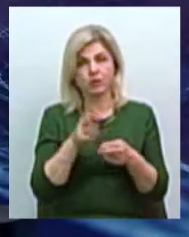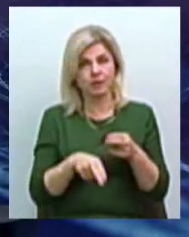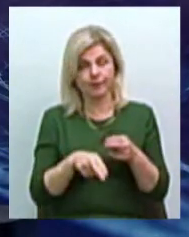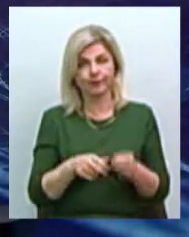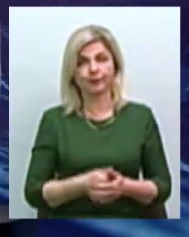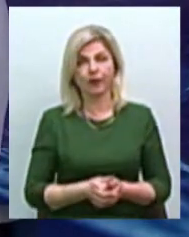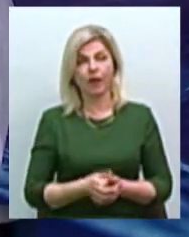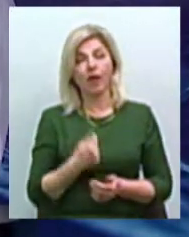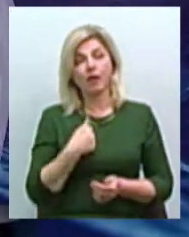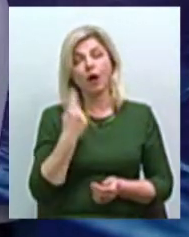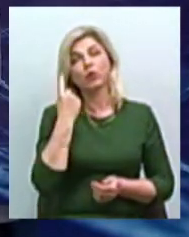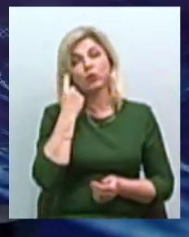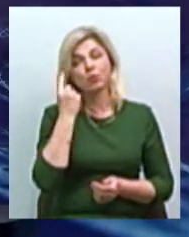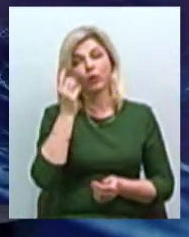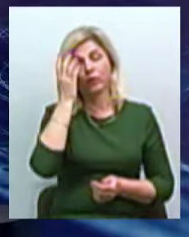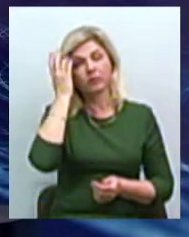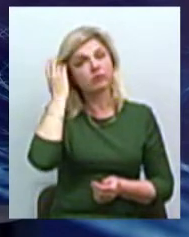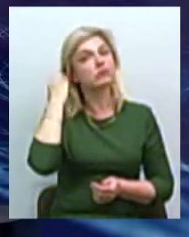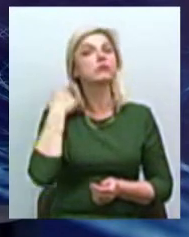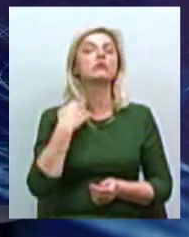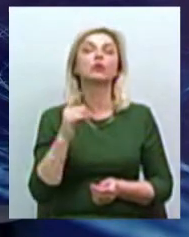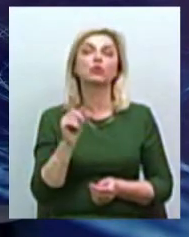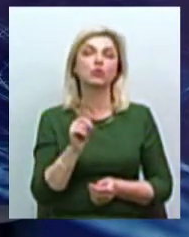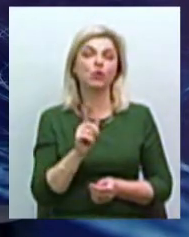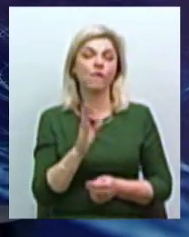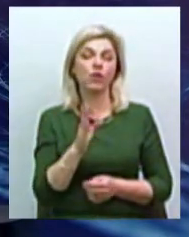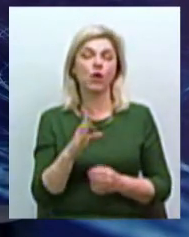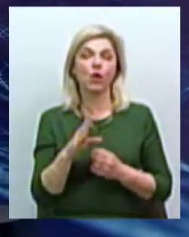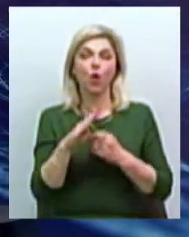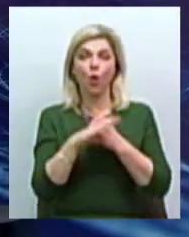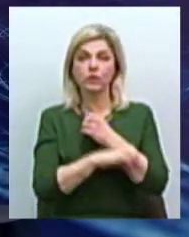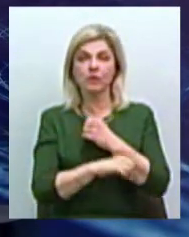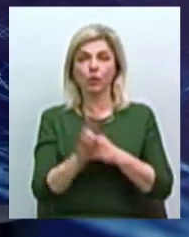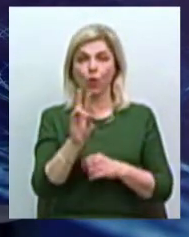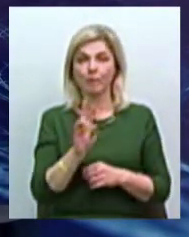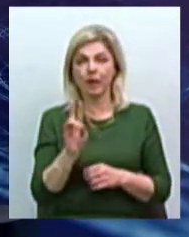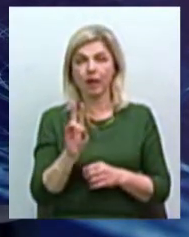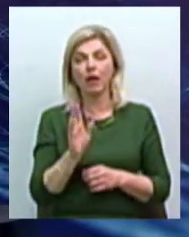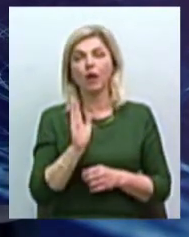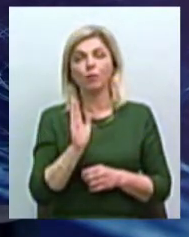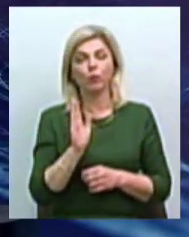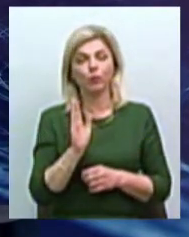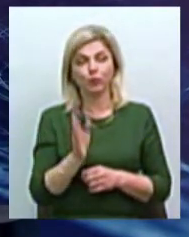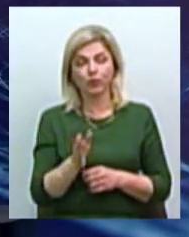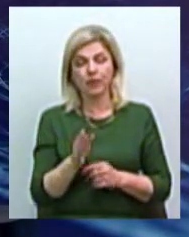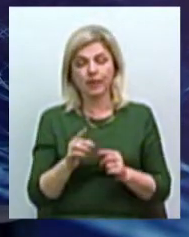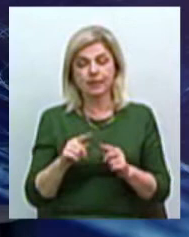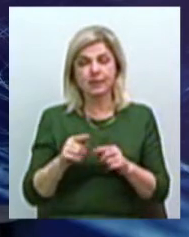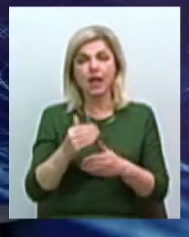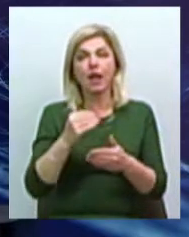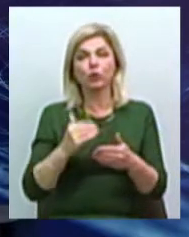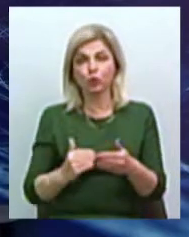думаю, що в конце ноября у нас будуть следующі